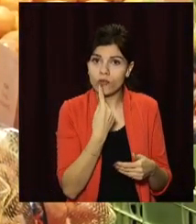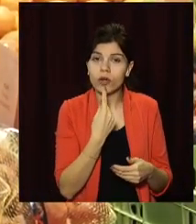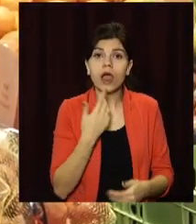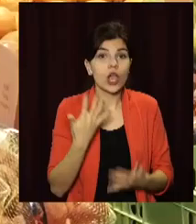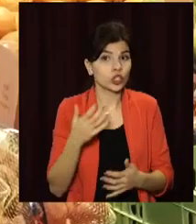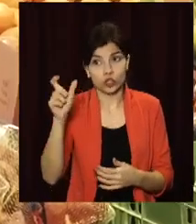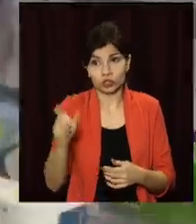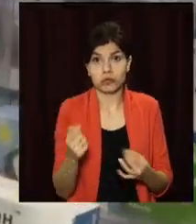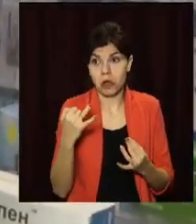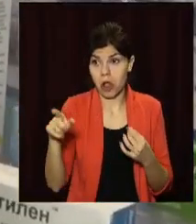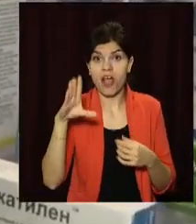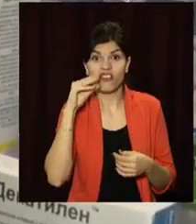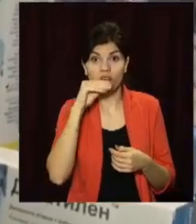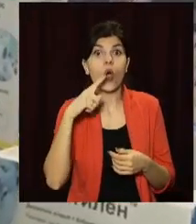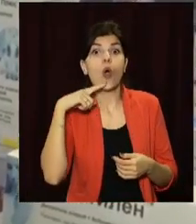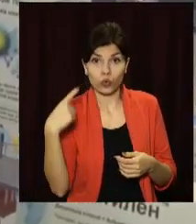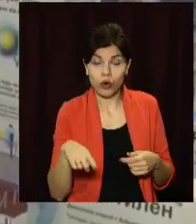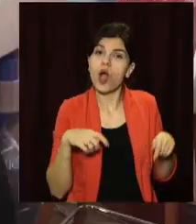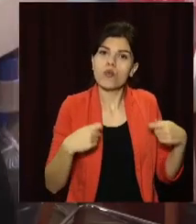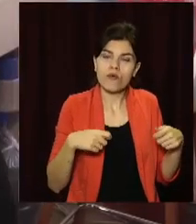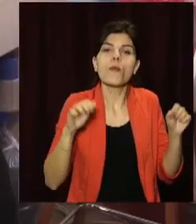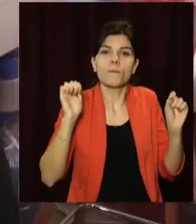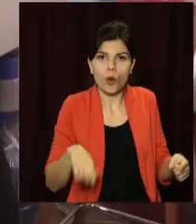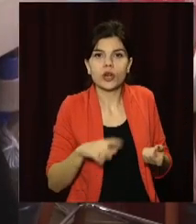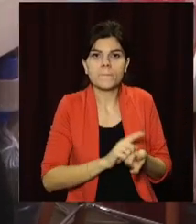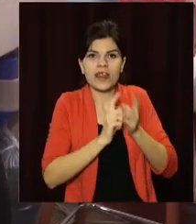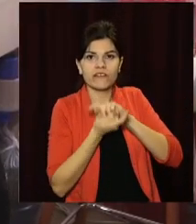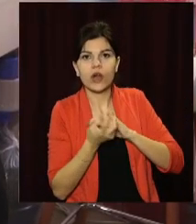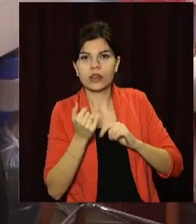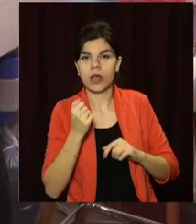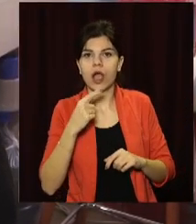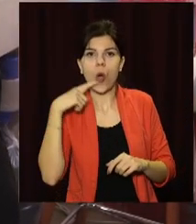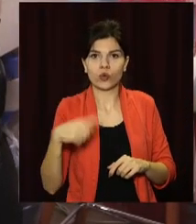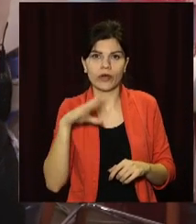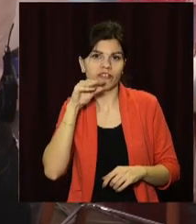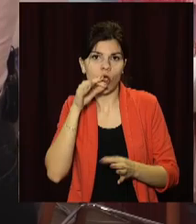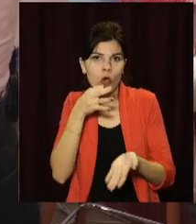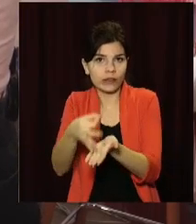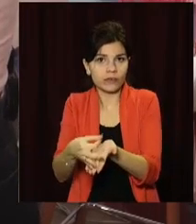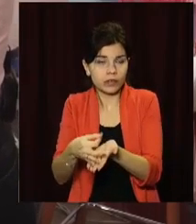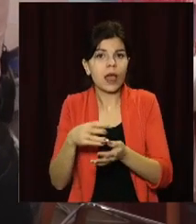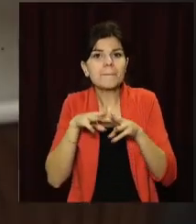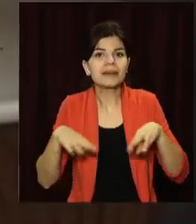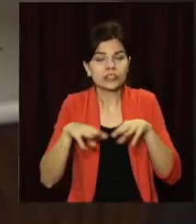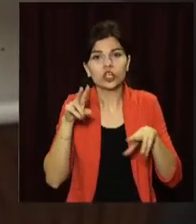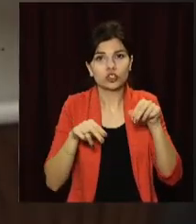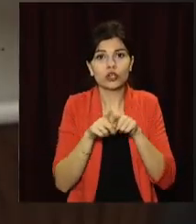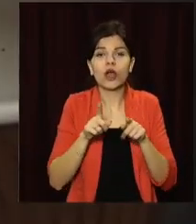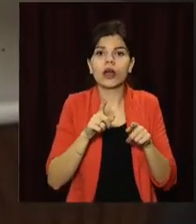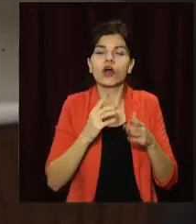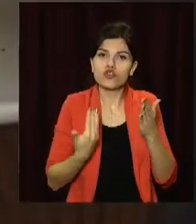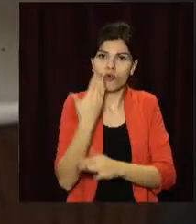продовжить розмову російською, продавець може перейти на неї. У Міністерстві сподіваються, що завдяки такому